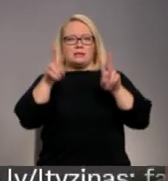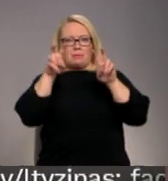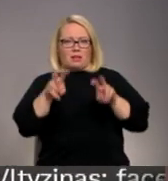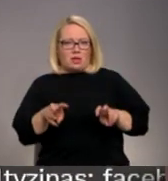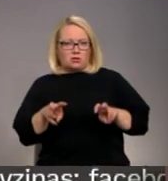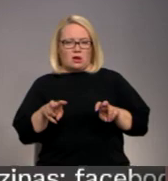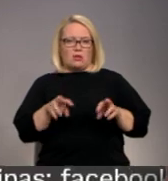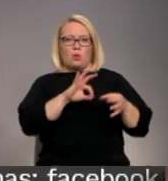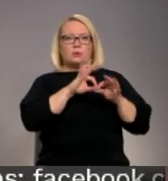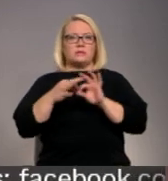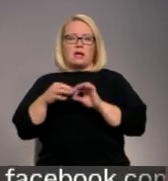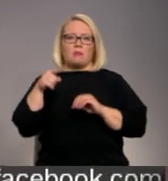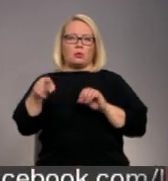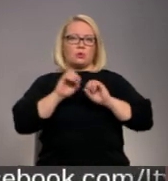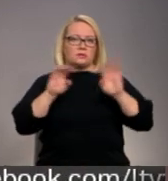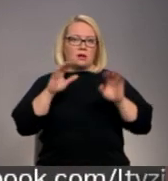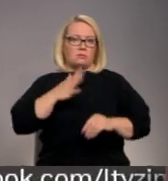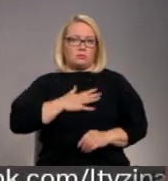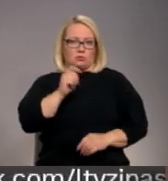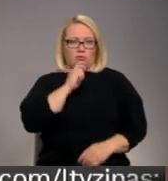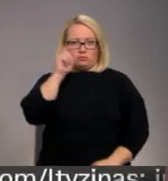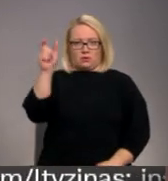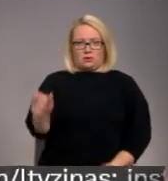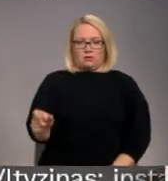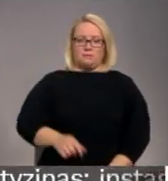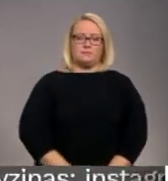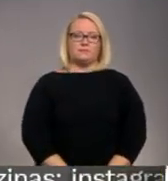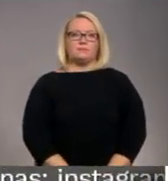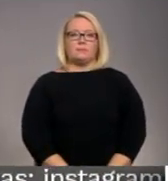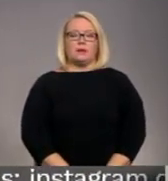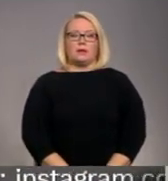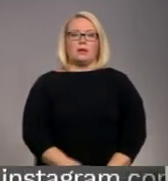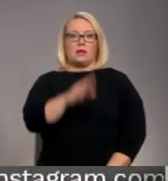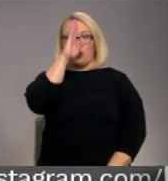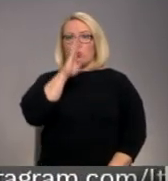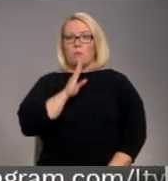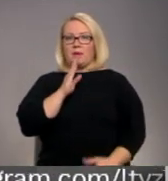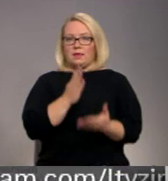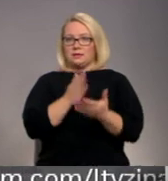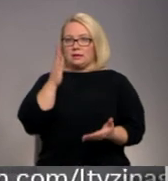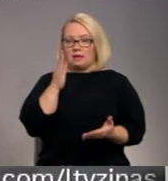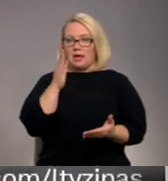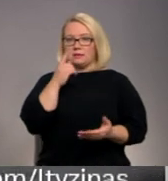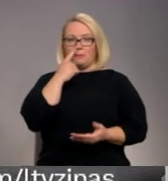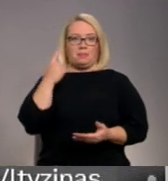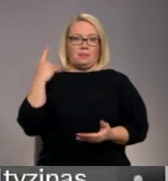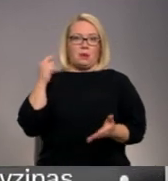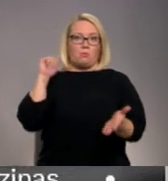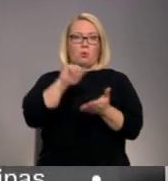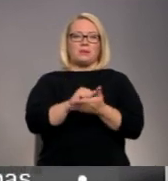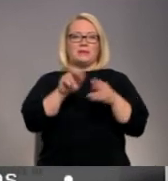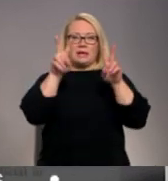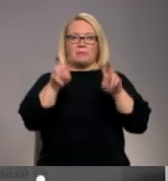vairāk par tās secinājumiem stāstā neta bērtule. No pietnesi incidents, tā nesen publicētajā